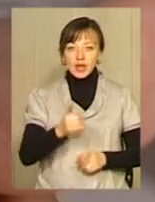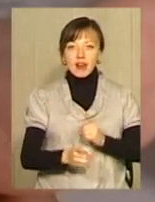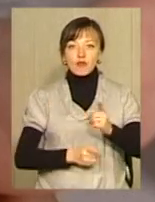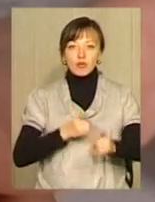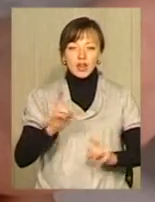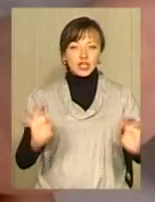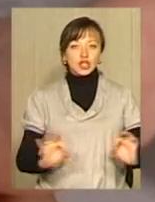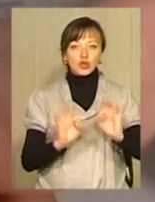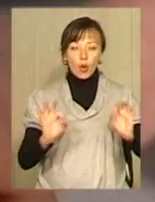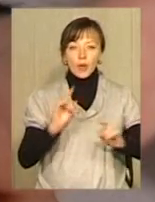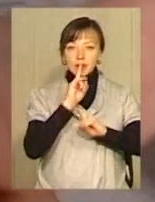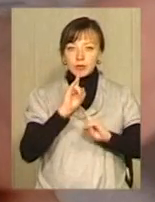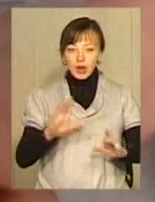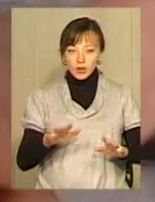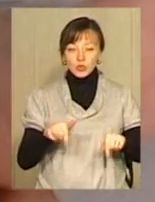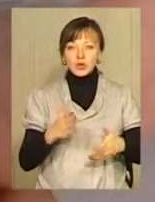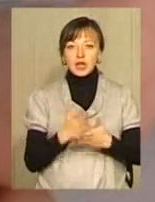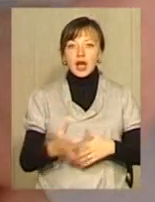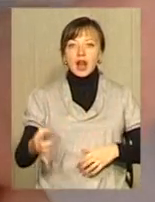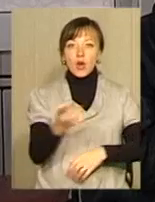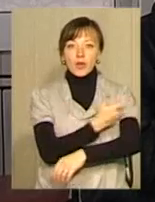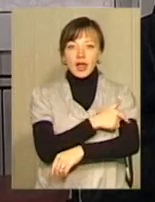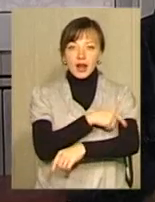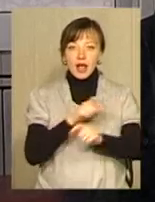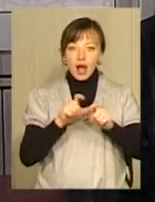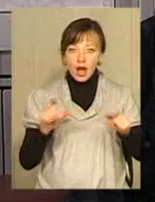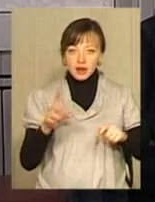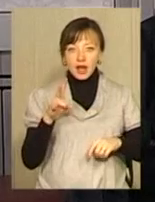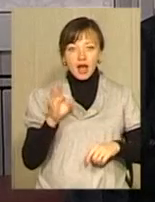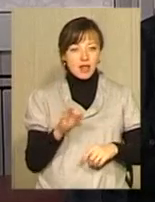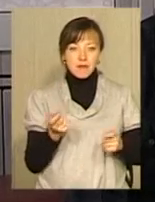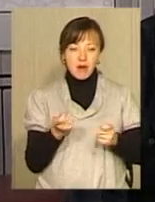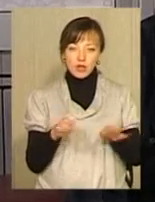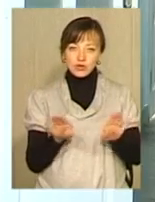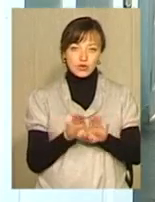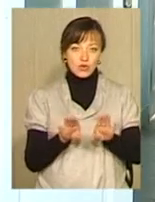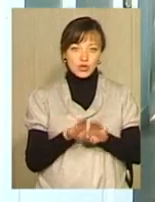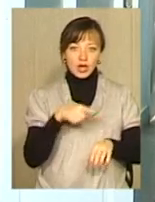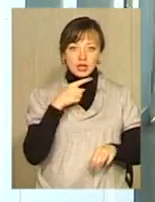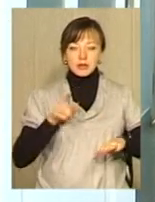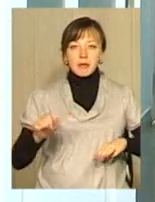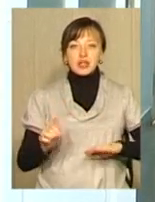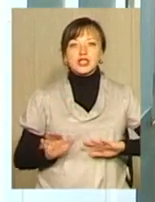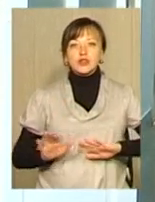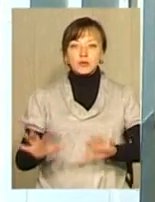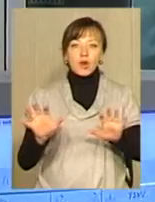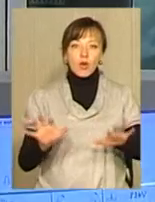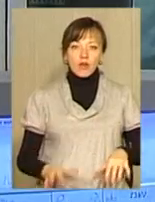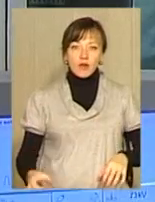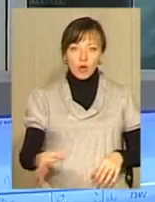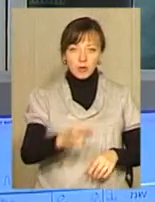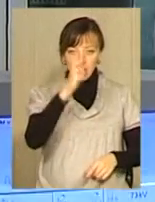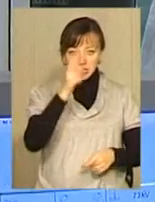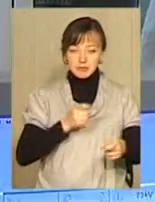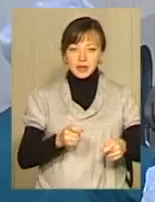схоже, нічого не збираються. У селищі діє районна лікарня, але на лікарню заклад мало схожий, каже перший заступник голови облдержадміністрації Вадим